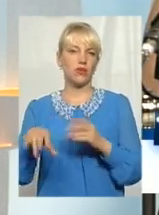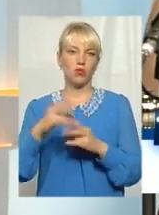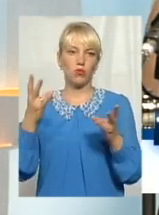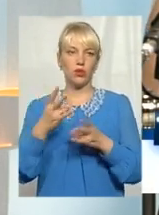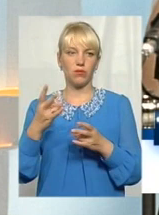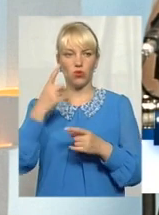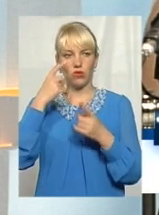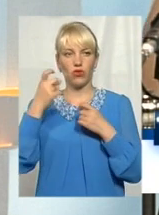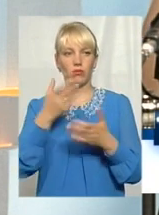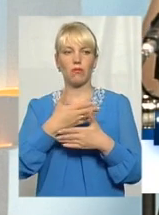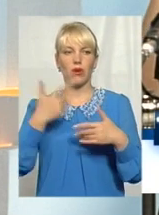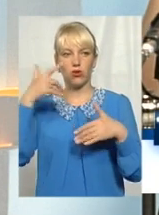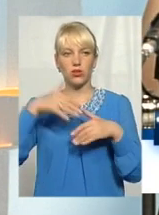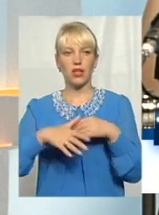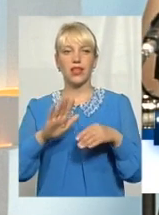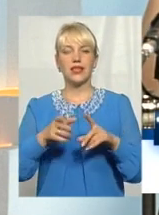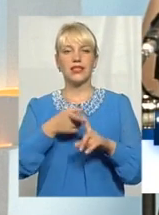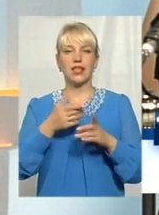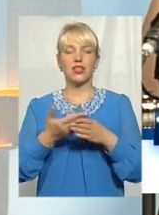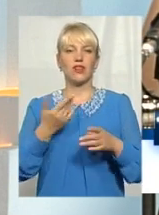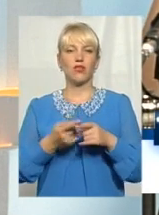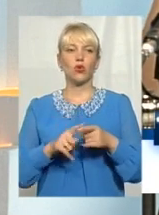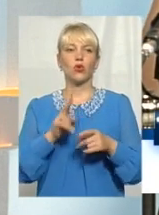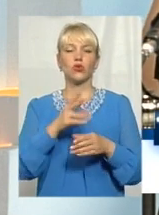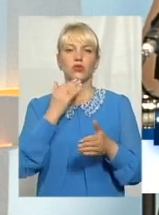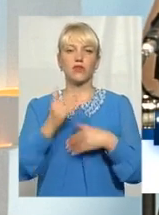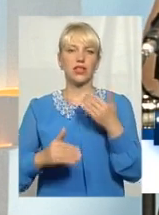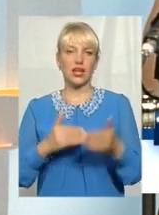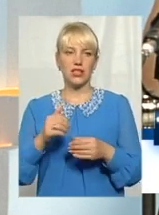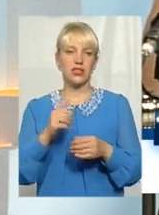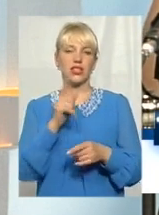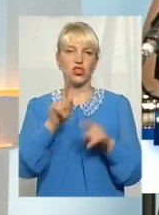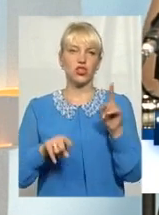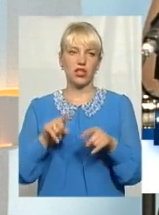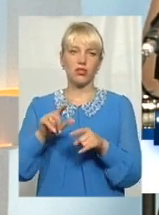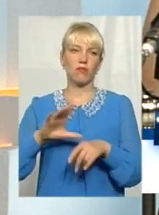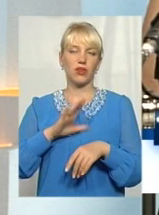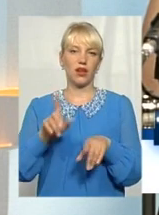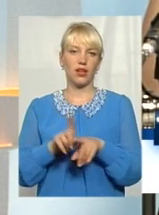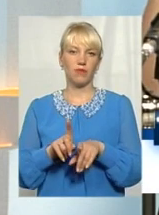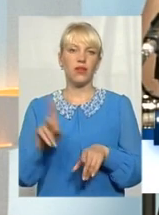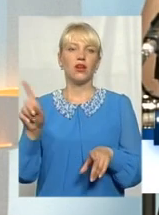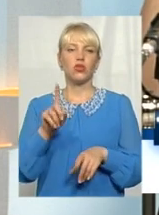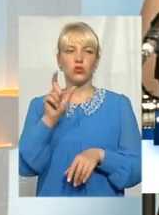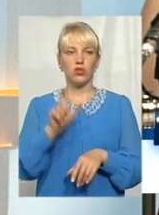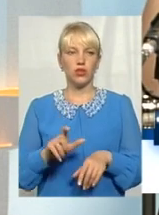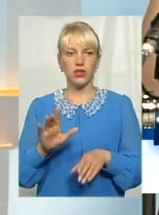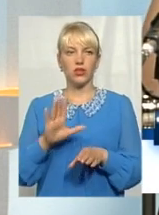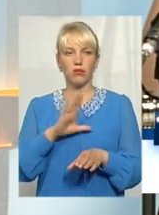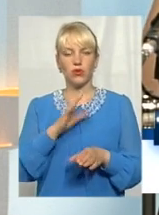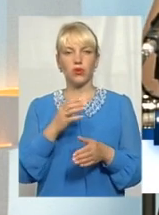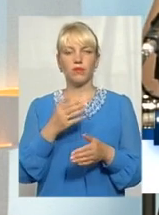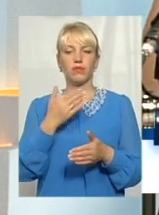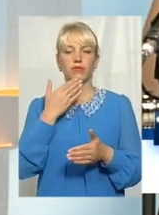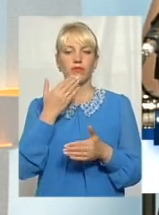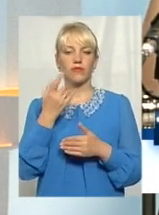Бо ми розуміємо, незалежно від того, хто звертається, часом бувало таке, що в одному запиті було до 30